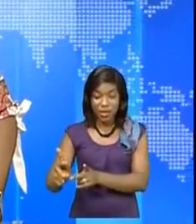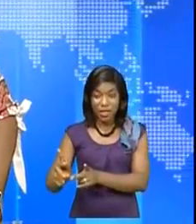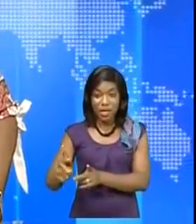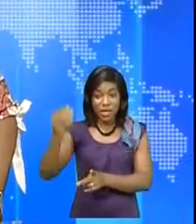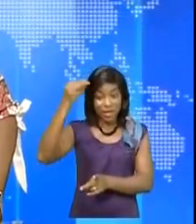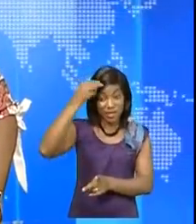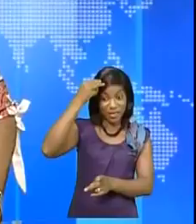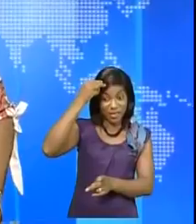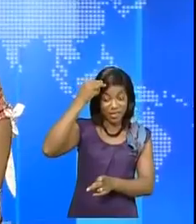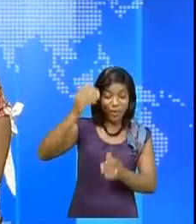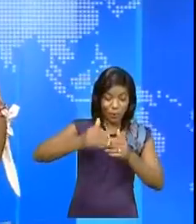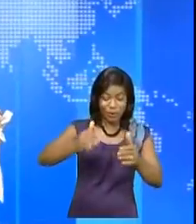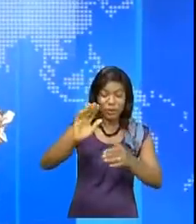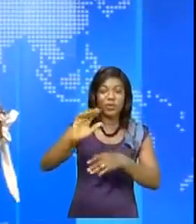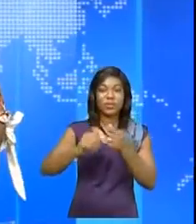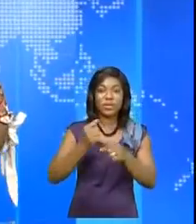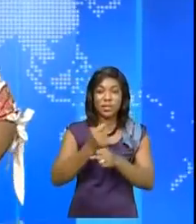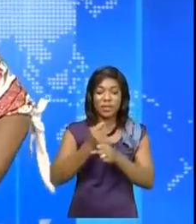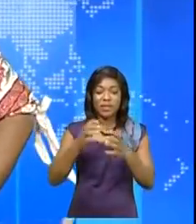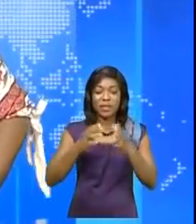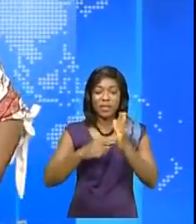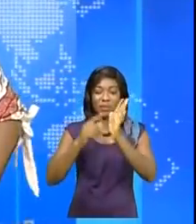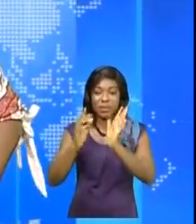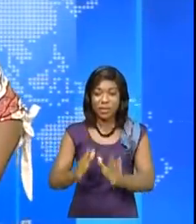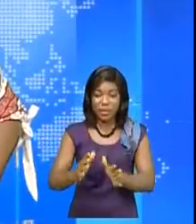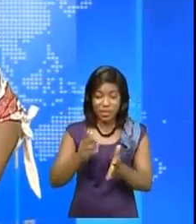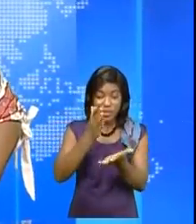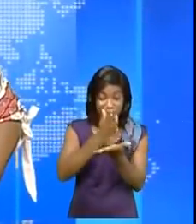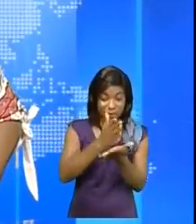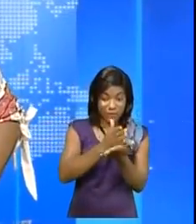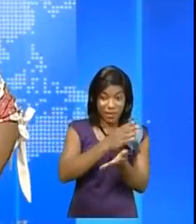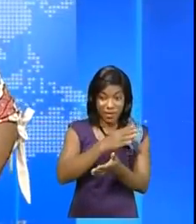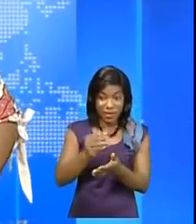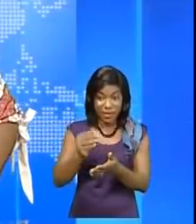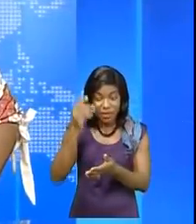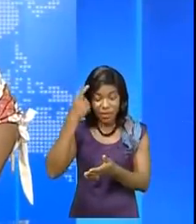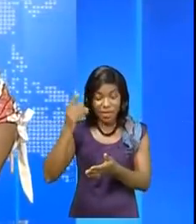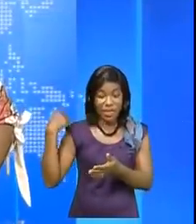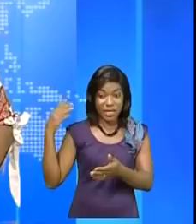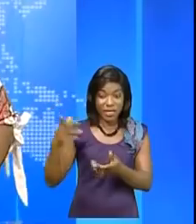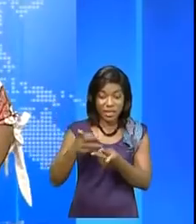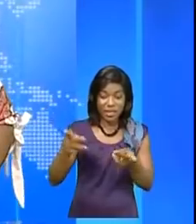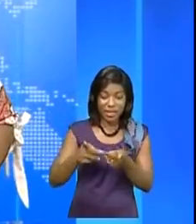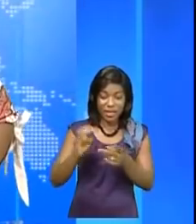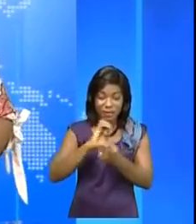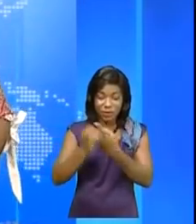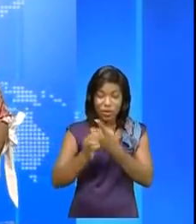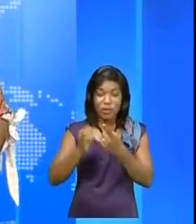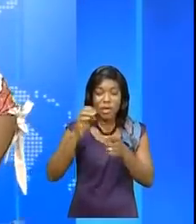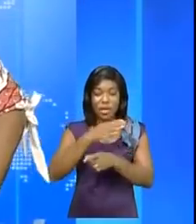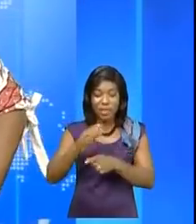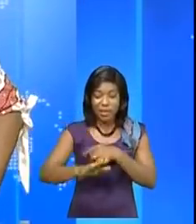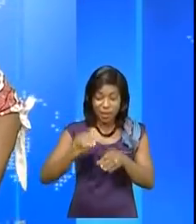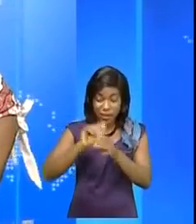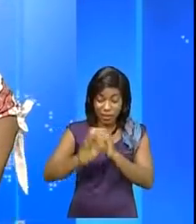poursuit ses séances de travail avec les représentants du secteur privé et dans l'optique d'un état de lieu de l'environnement, des affaires dans le pays